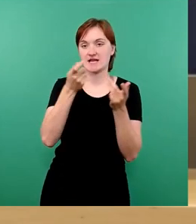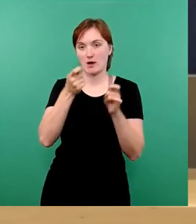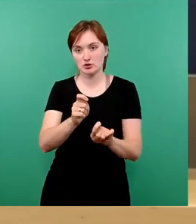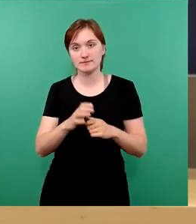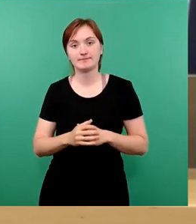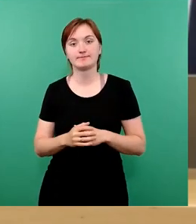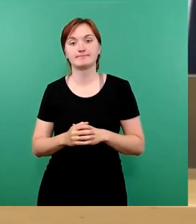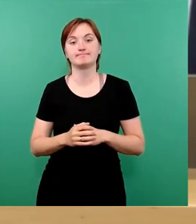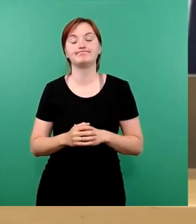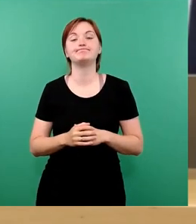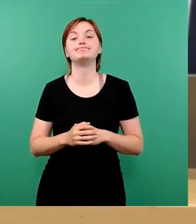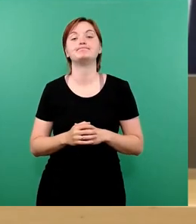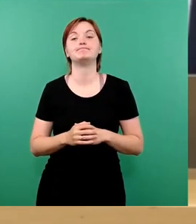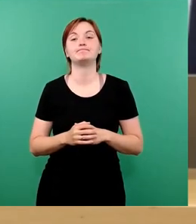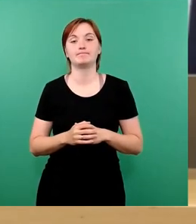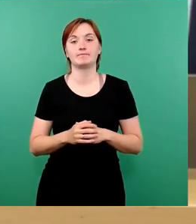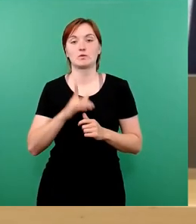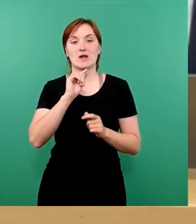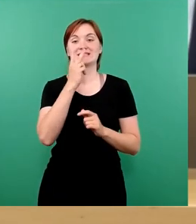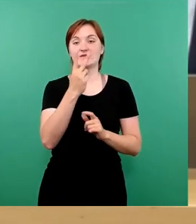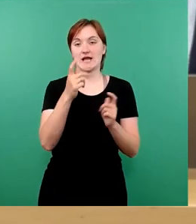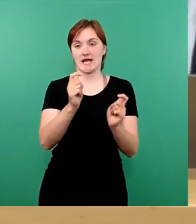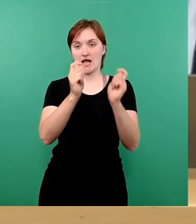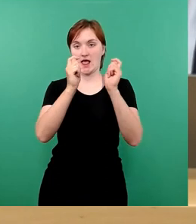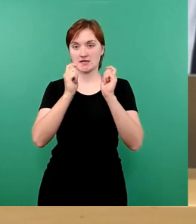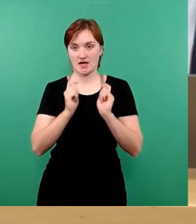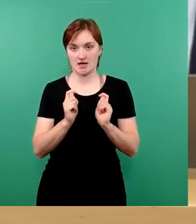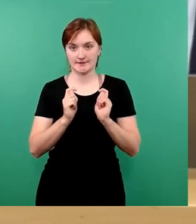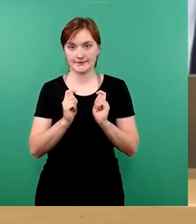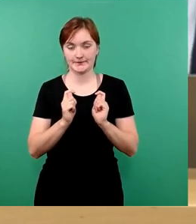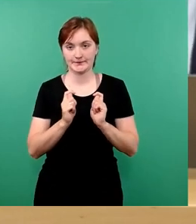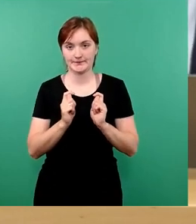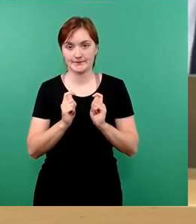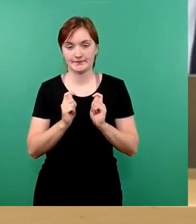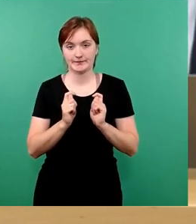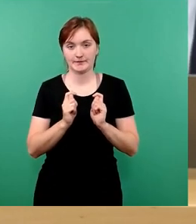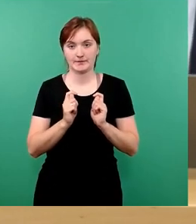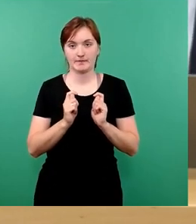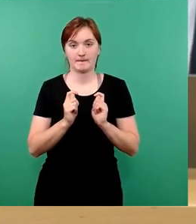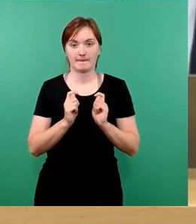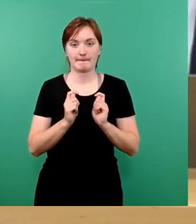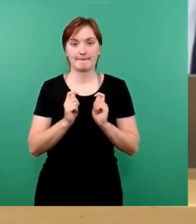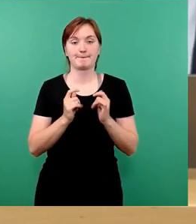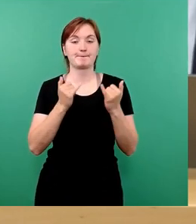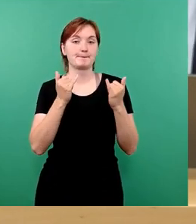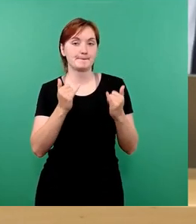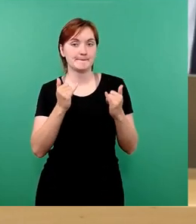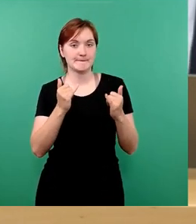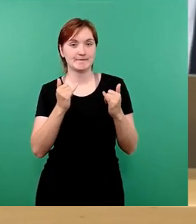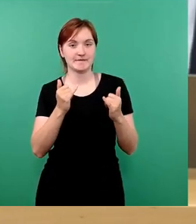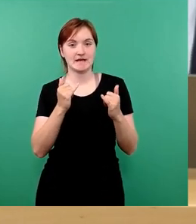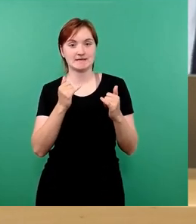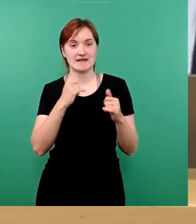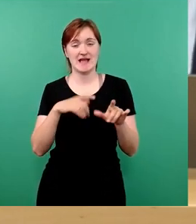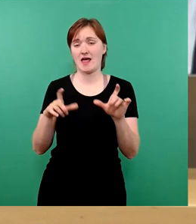zwei Anträge, die jetzt auf der einen Seite SPD,